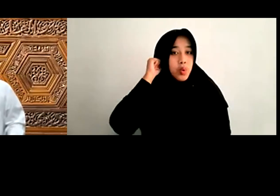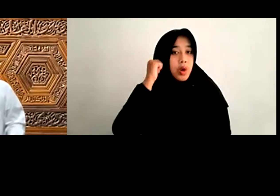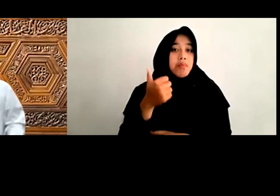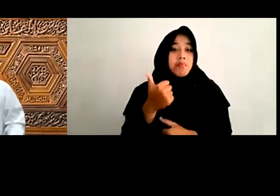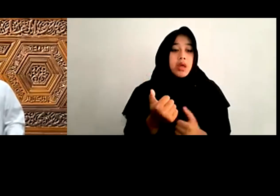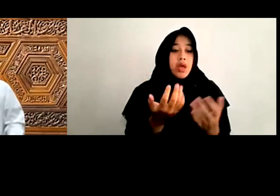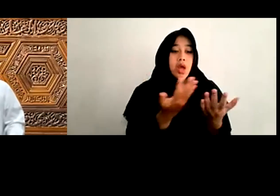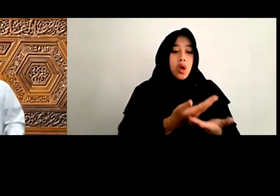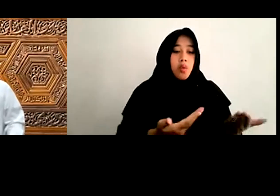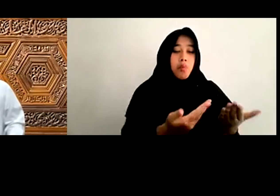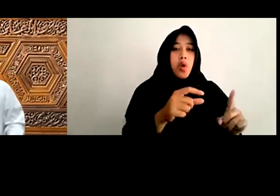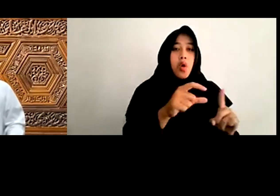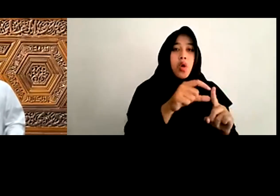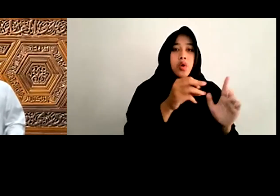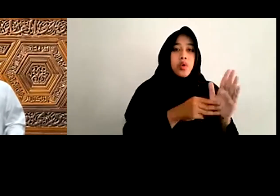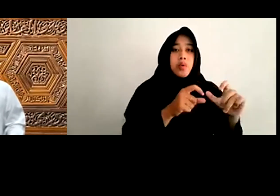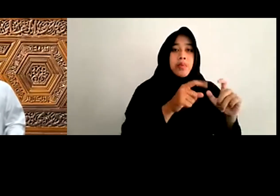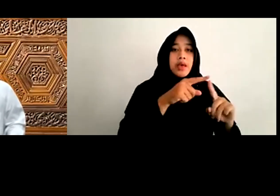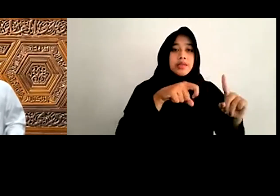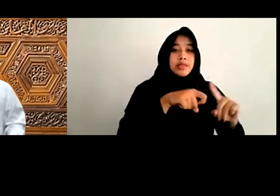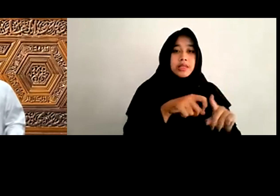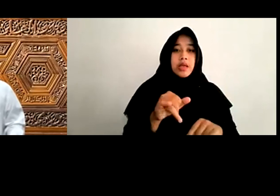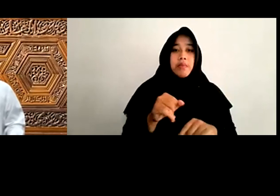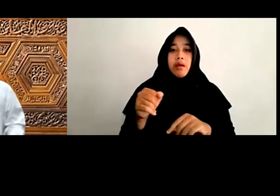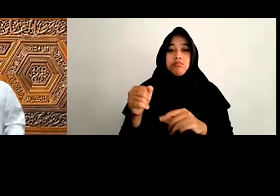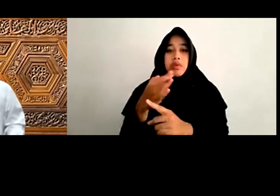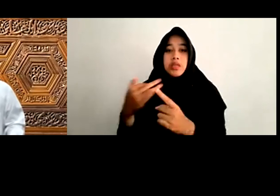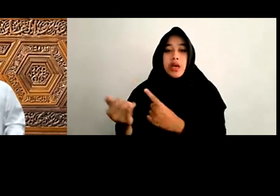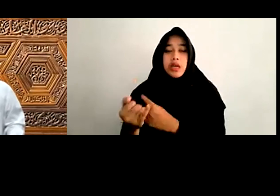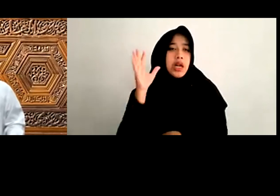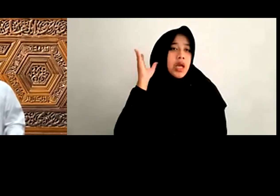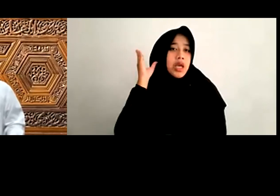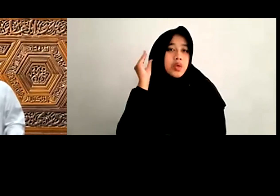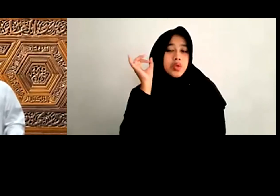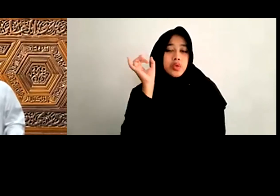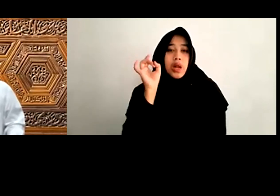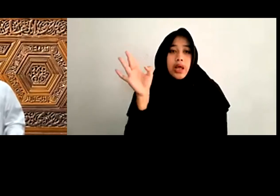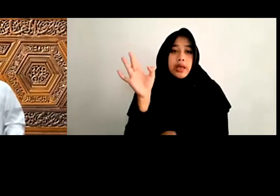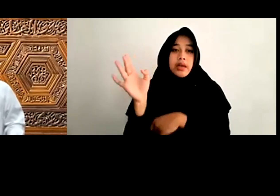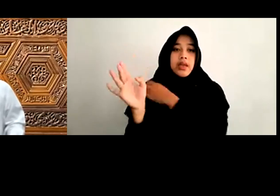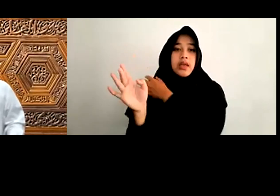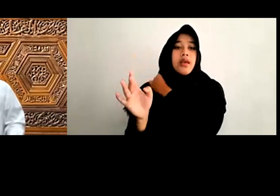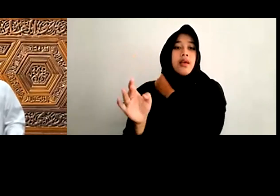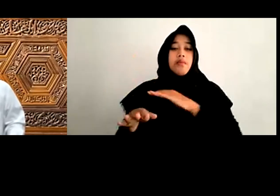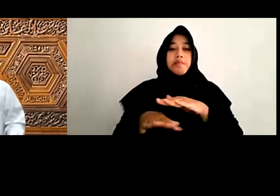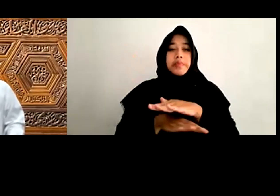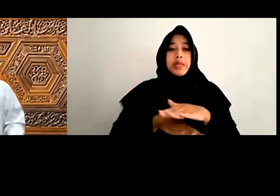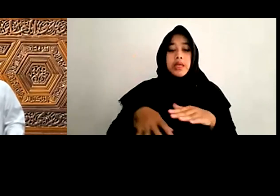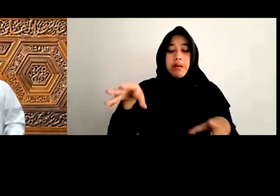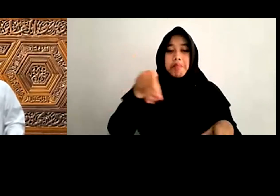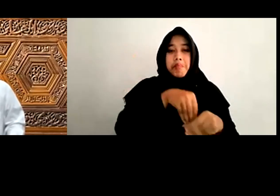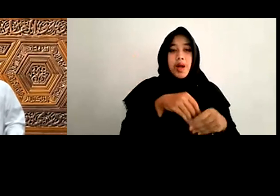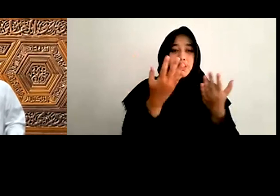Perwalian Dan isu-isu Lainnya Seluruhnya Lebih didasarkan Pada peran Sosial Bukan pada